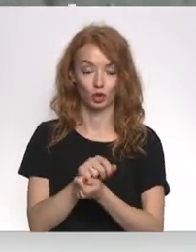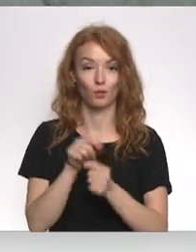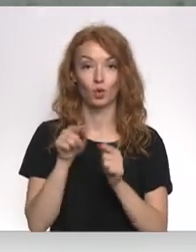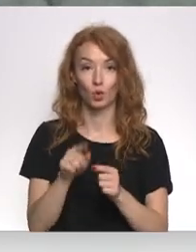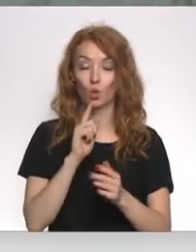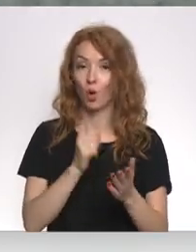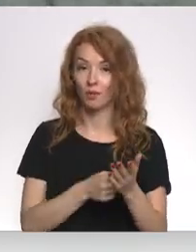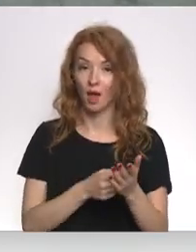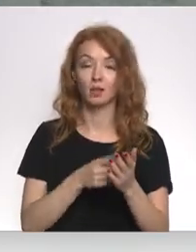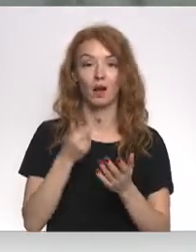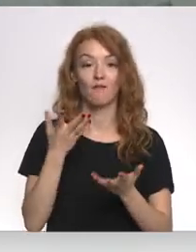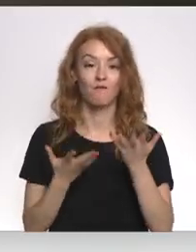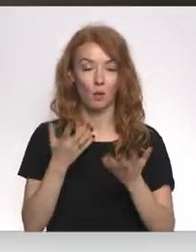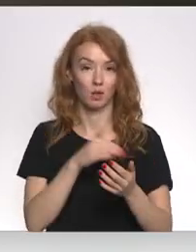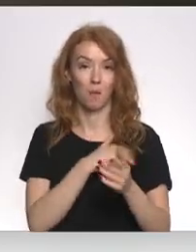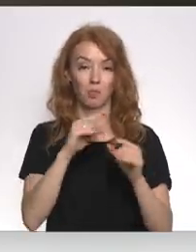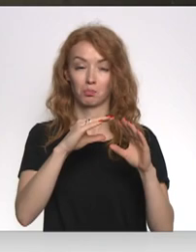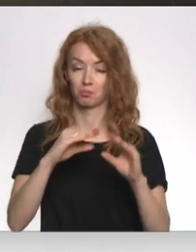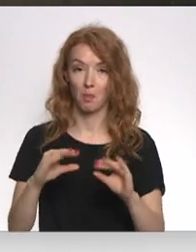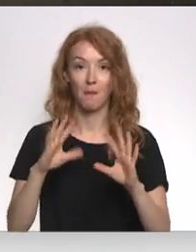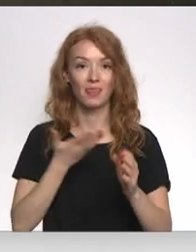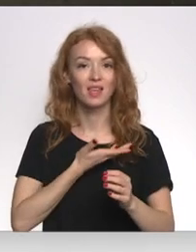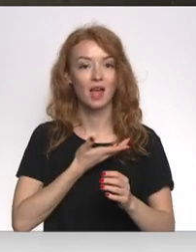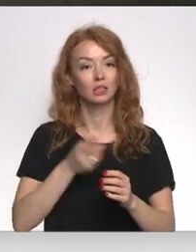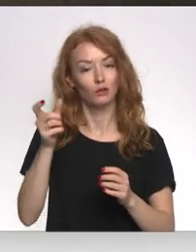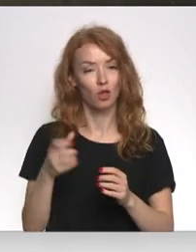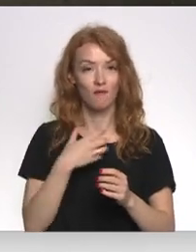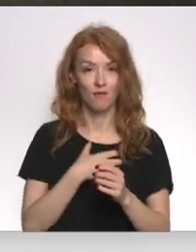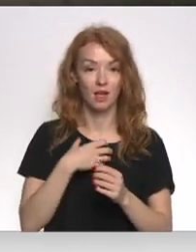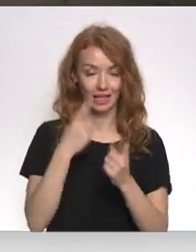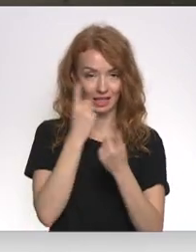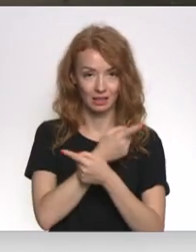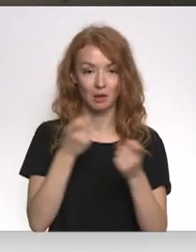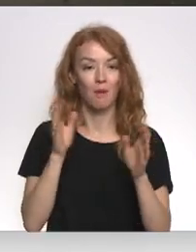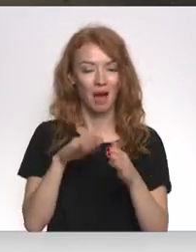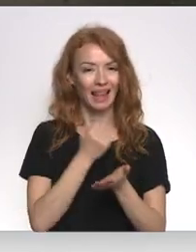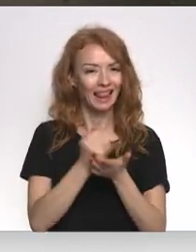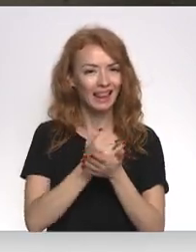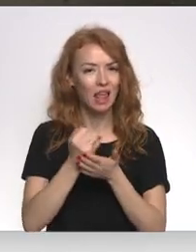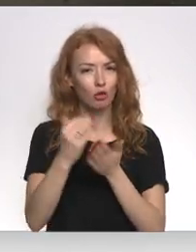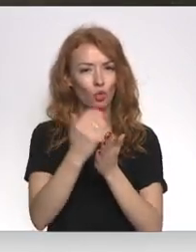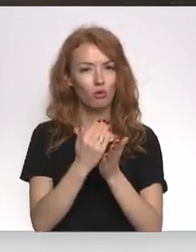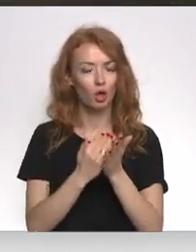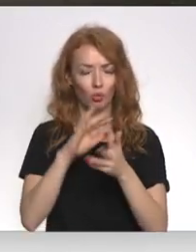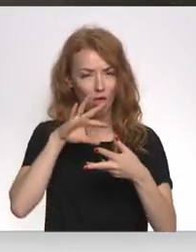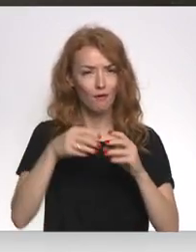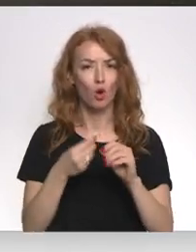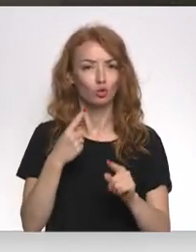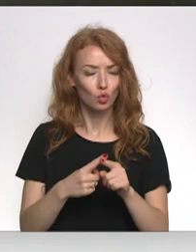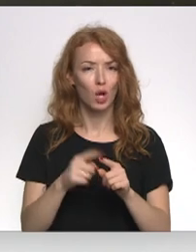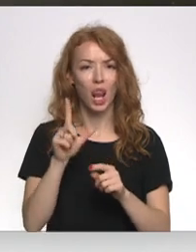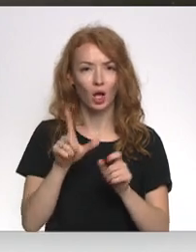Tur noteikts, ka grādu var būt mazāk, taču iedzīvotājus jāinformē par visu sanitāro hīgienas prasību ievērošanu un